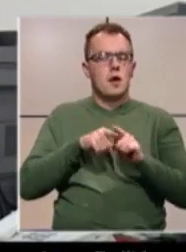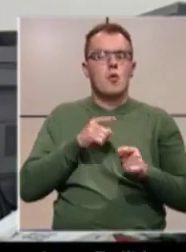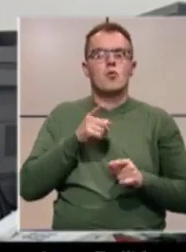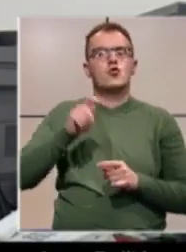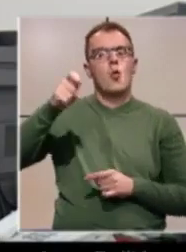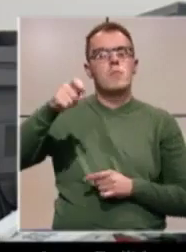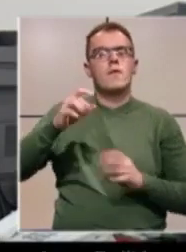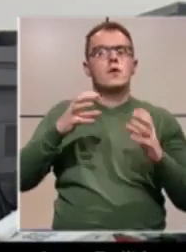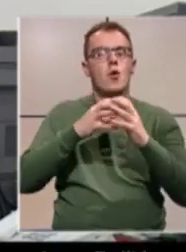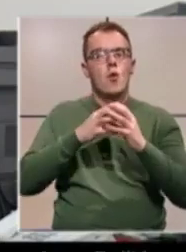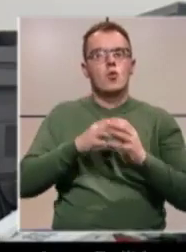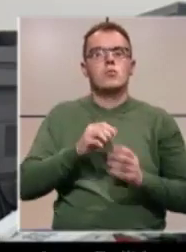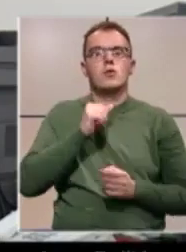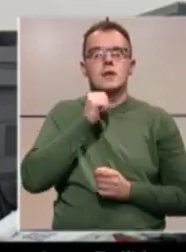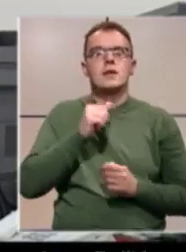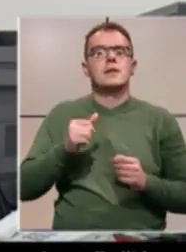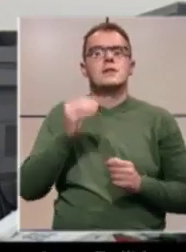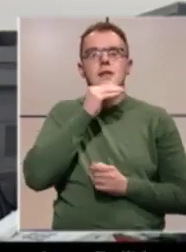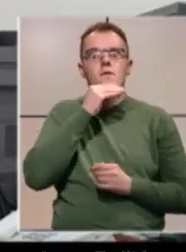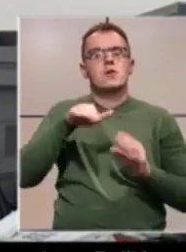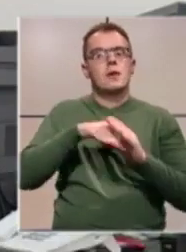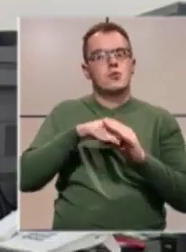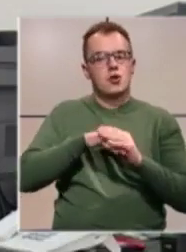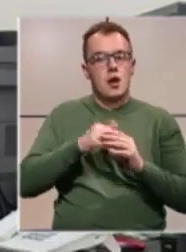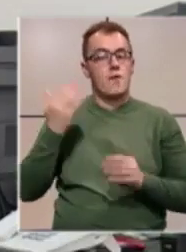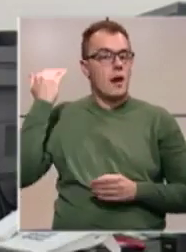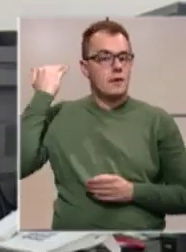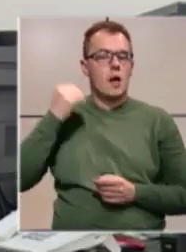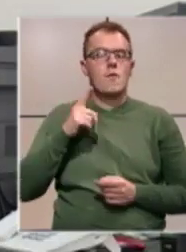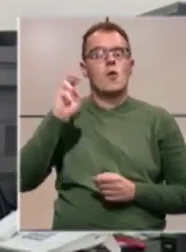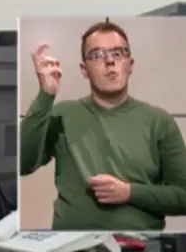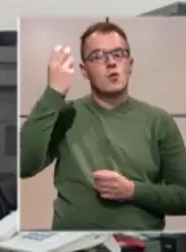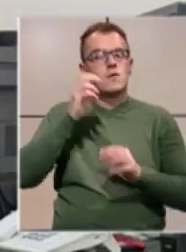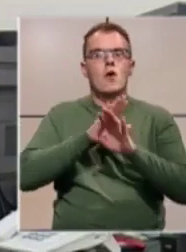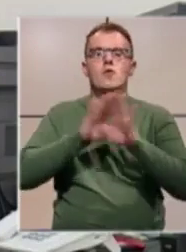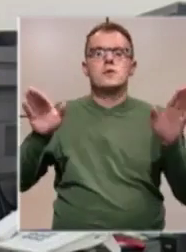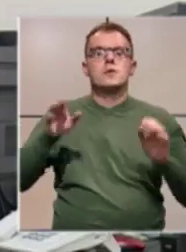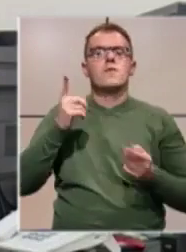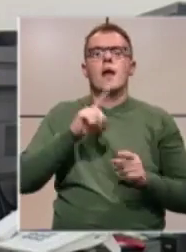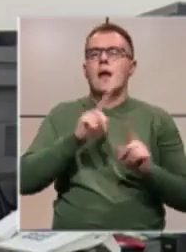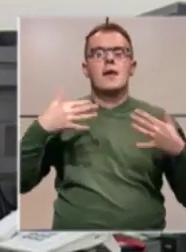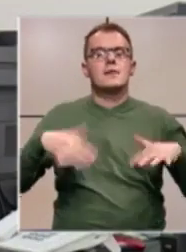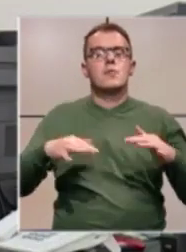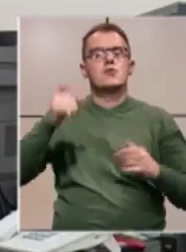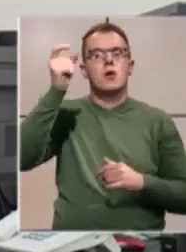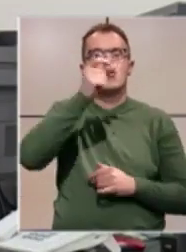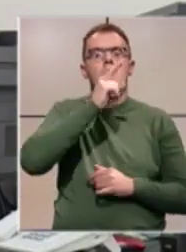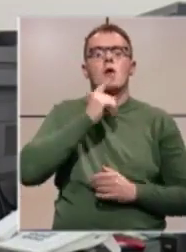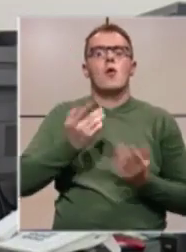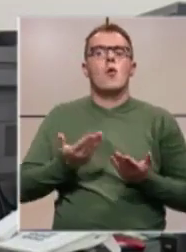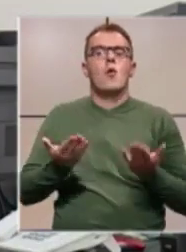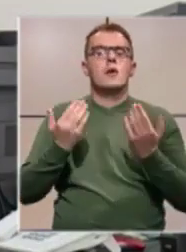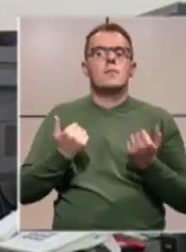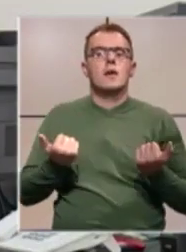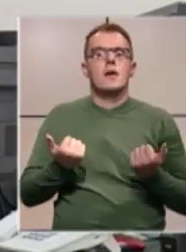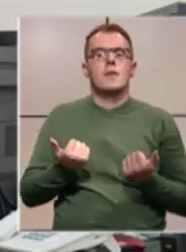upravni obor Federalno zavoda za pošljavanje nedavno pozvao sve onane zapisene osobe kojima je